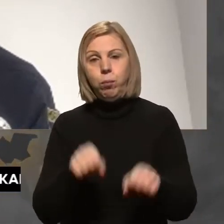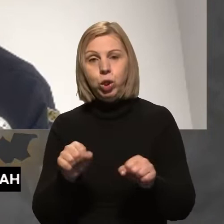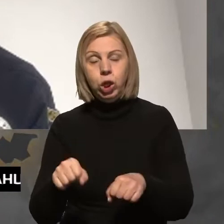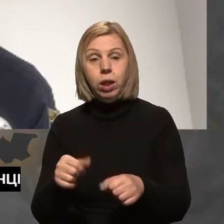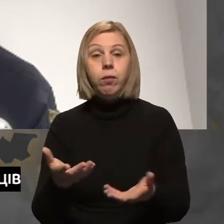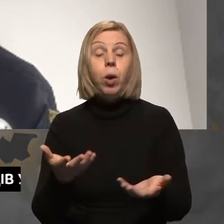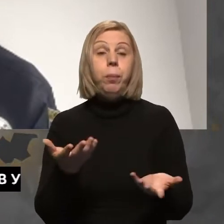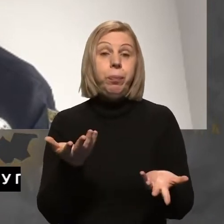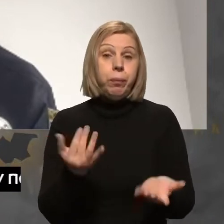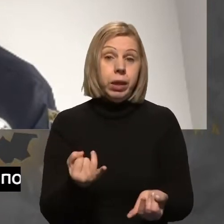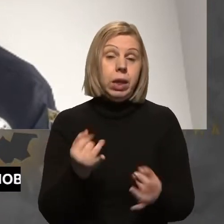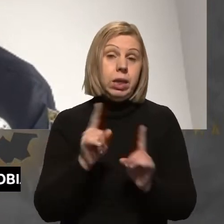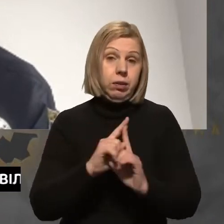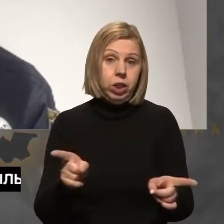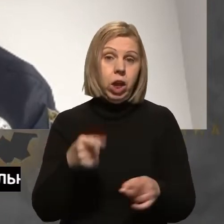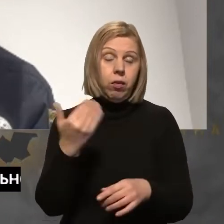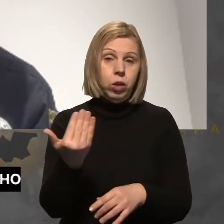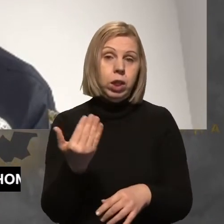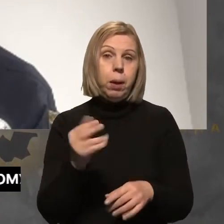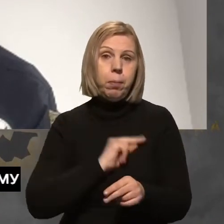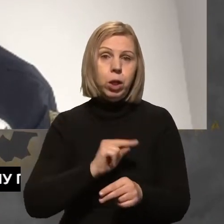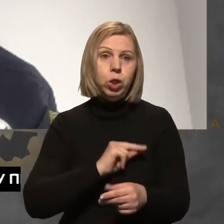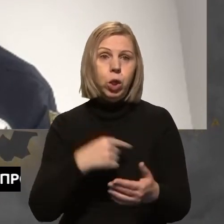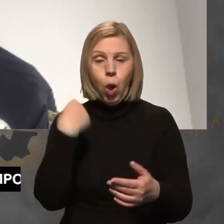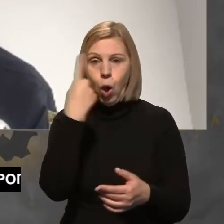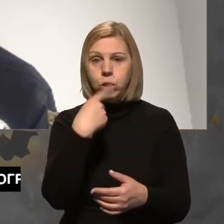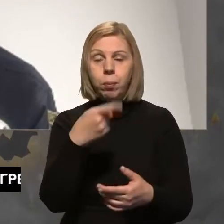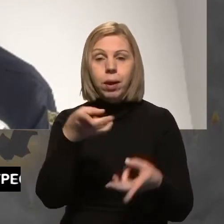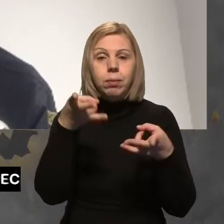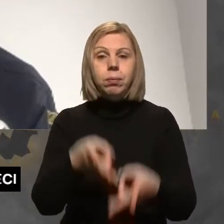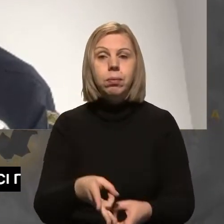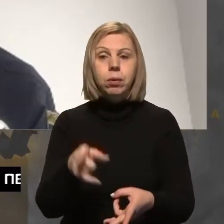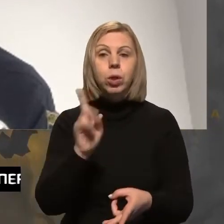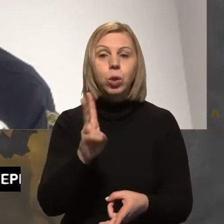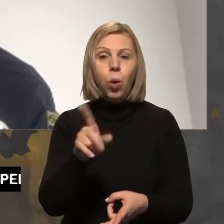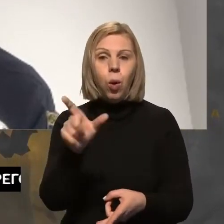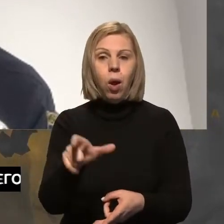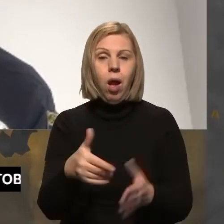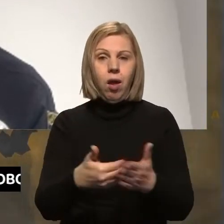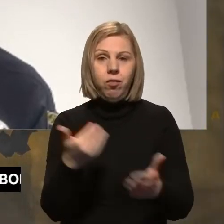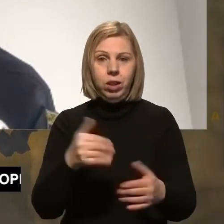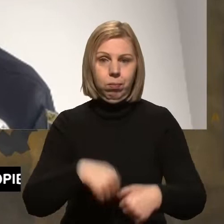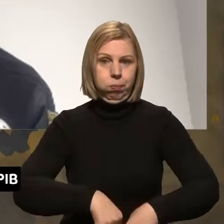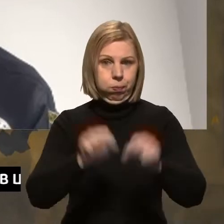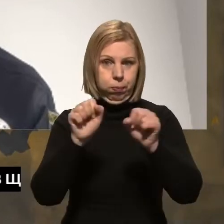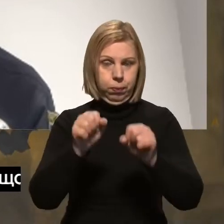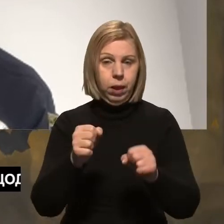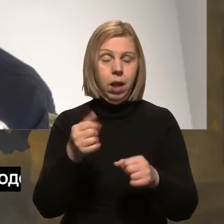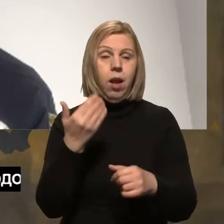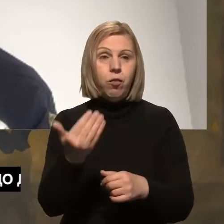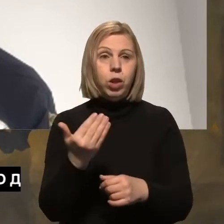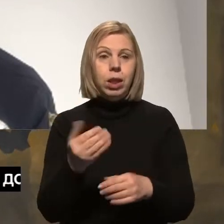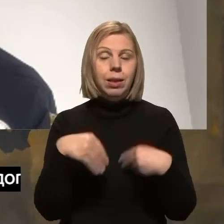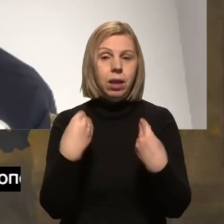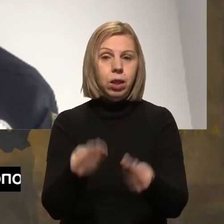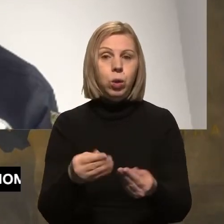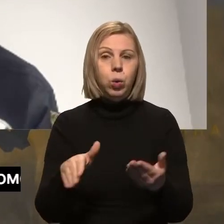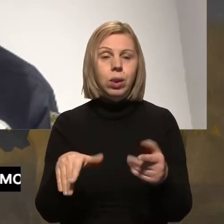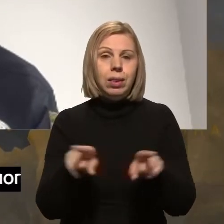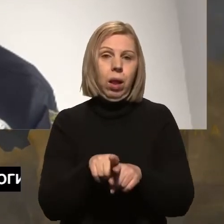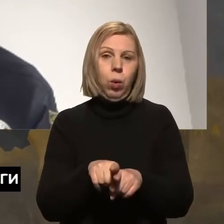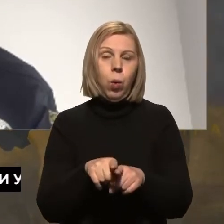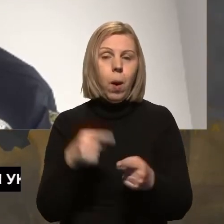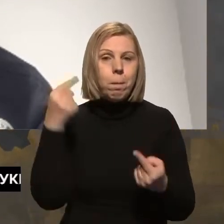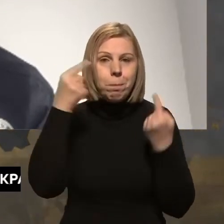І, звичайно, вони працюють з особою, яка потерпіла від домашнього насильства. Вони надають їй таку